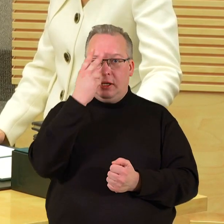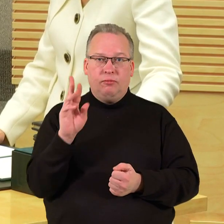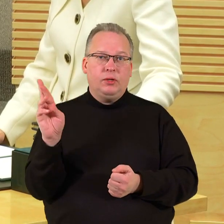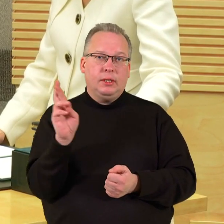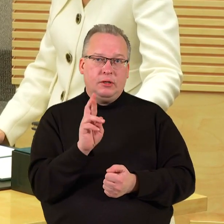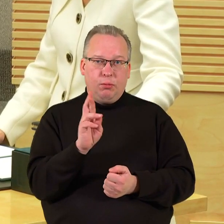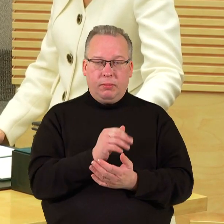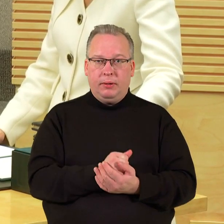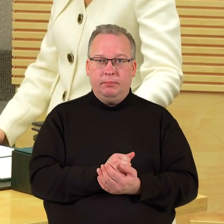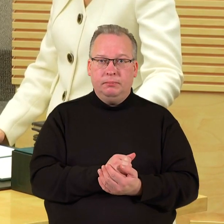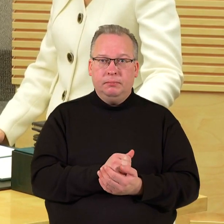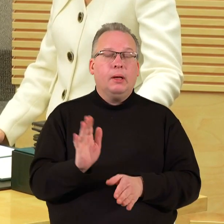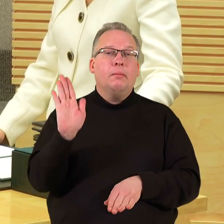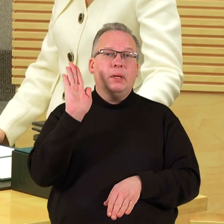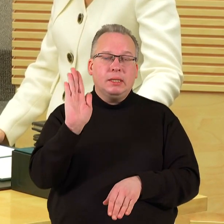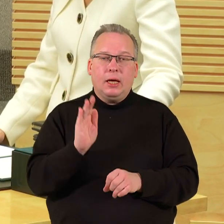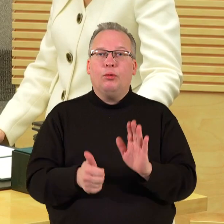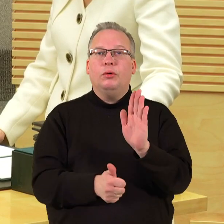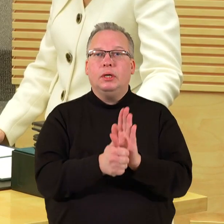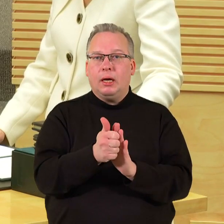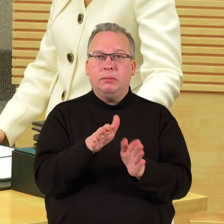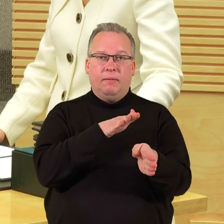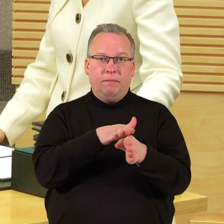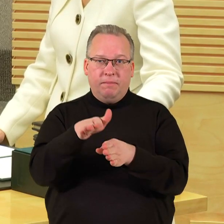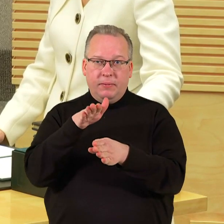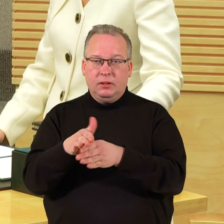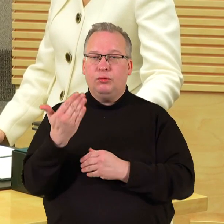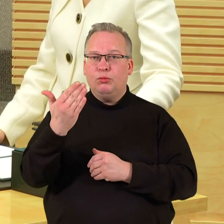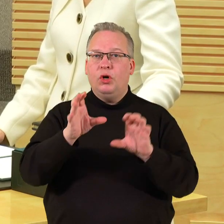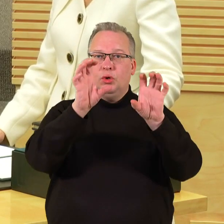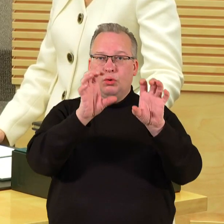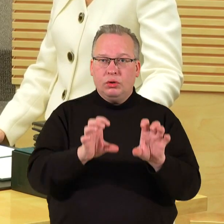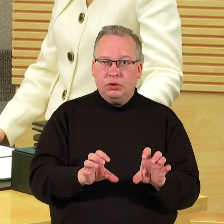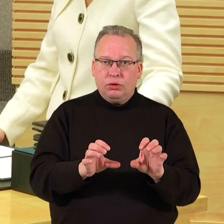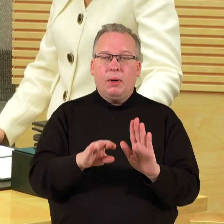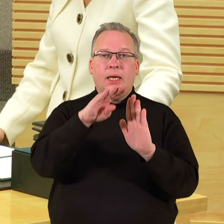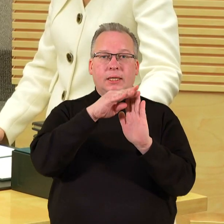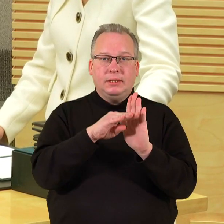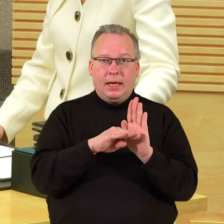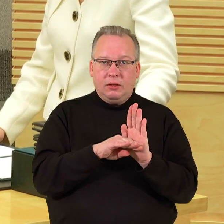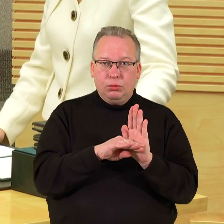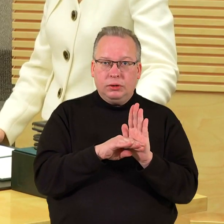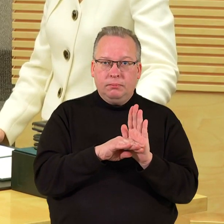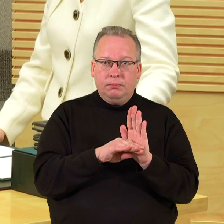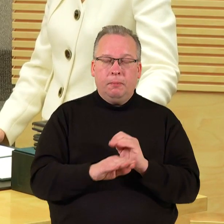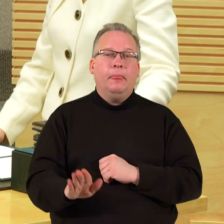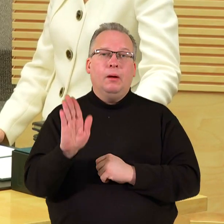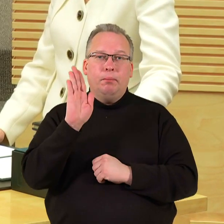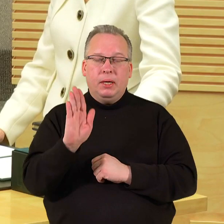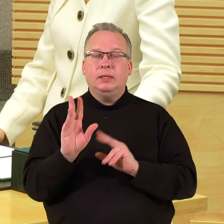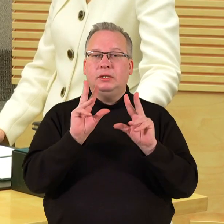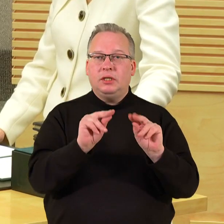Respublikai, prisiekiu gerbti ir vykdyti jos Konstituciją ir įstatymus, prisiekiu